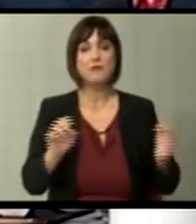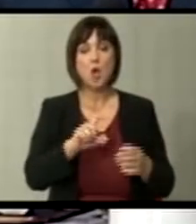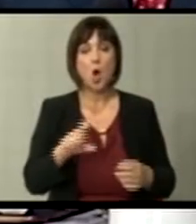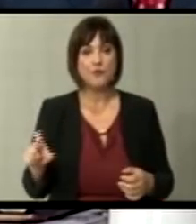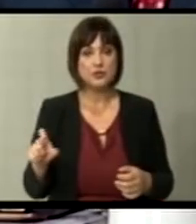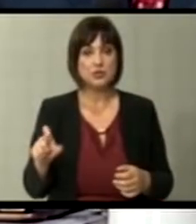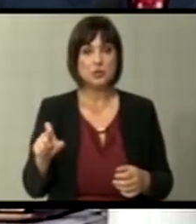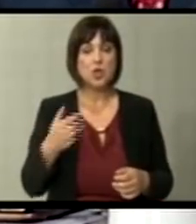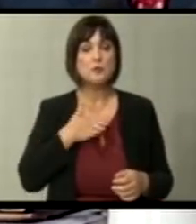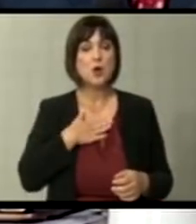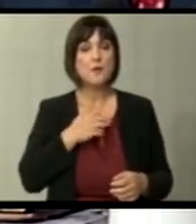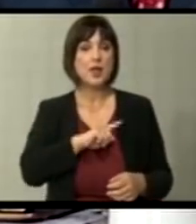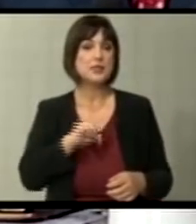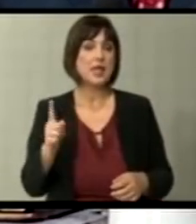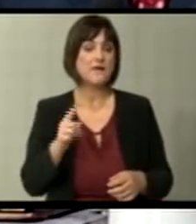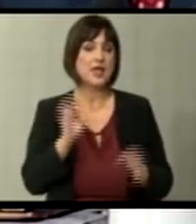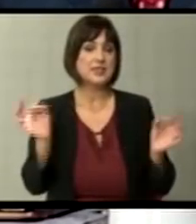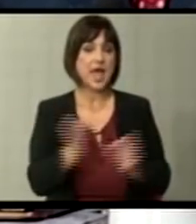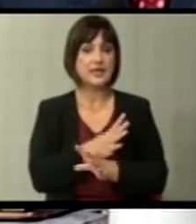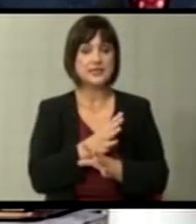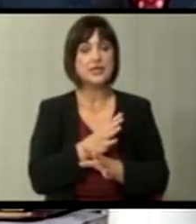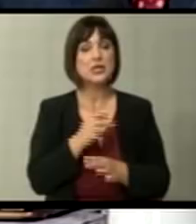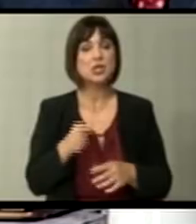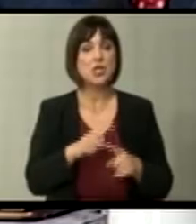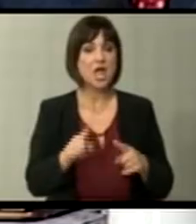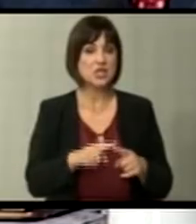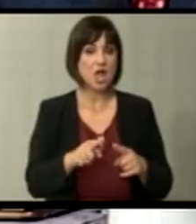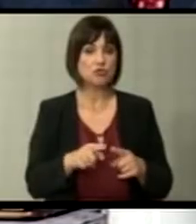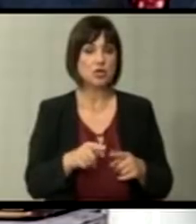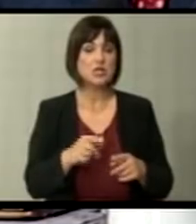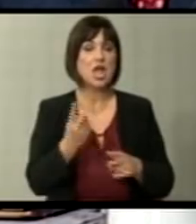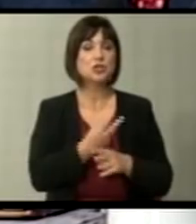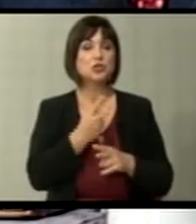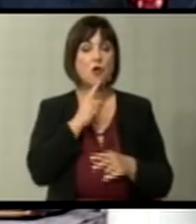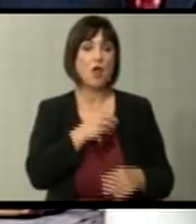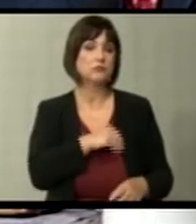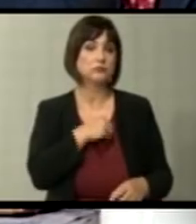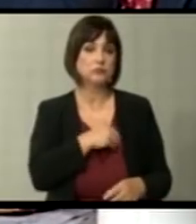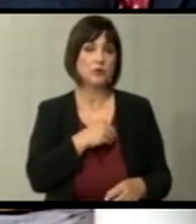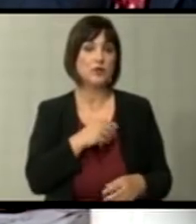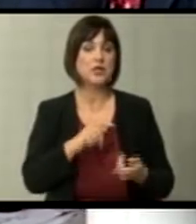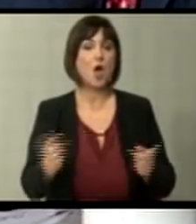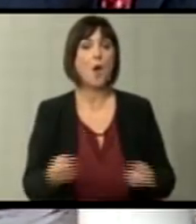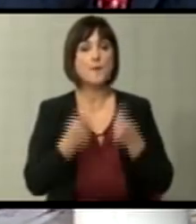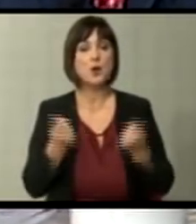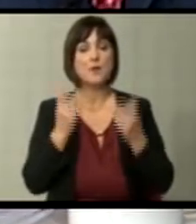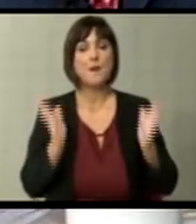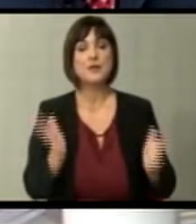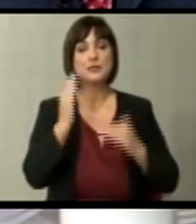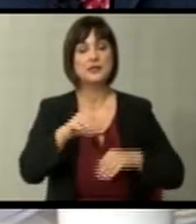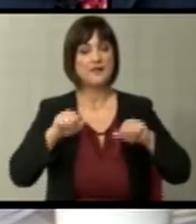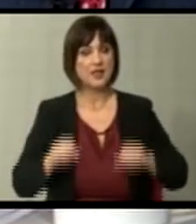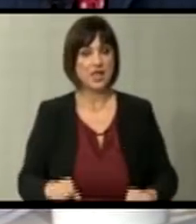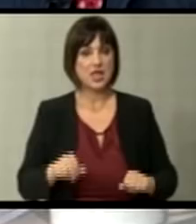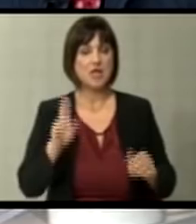обвинителство според мене не е најсрекниот начин за држава кој претендира да промовира принцип на владење на